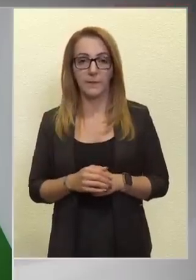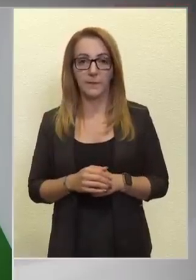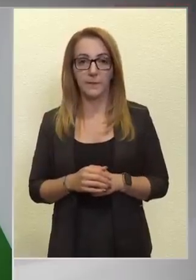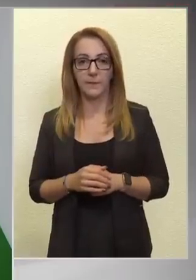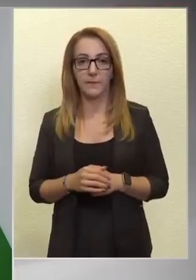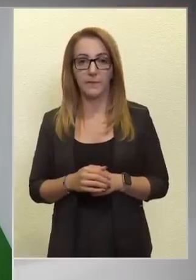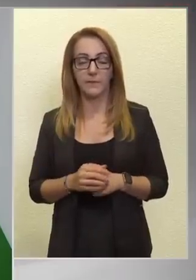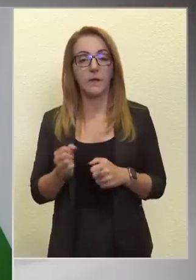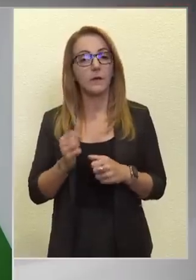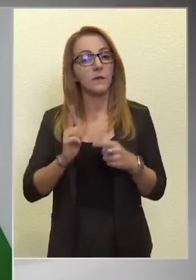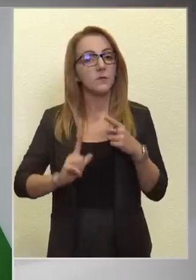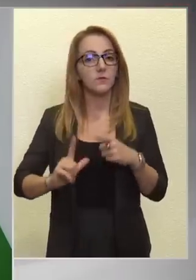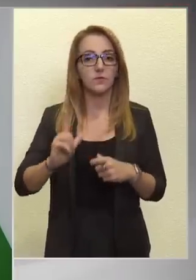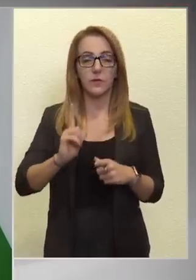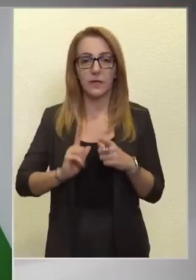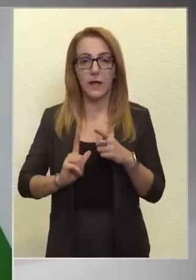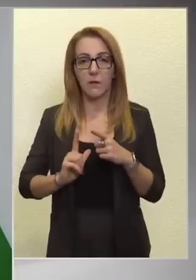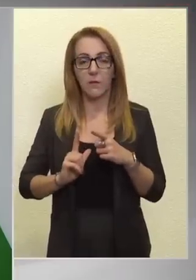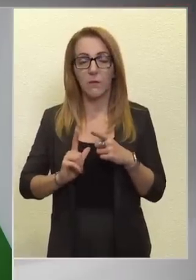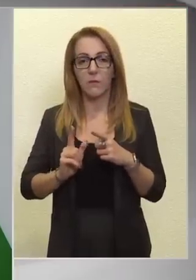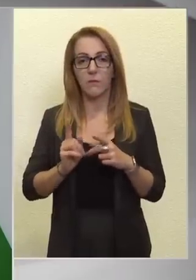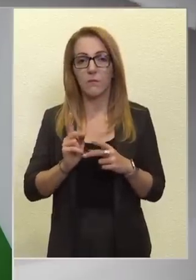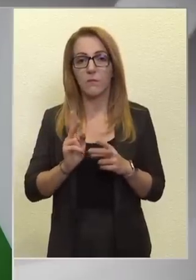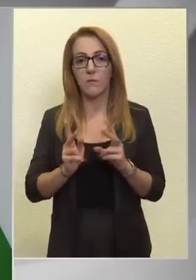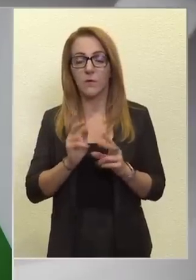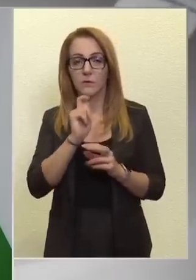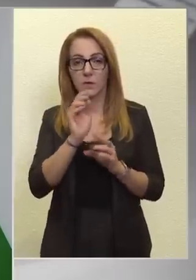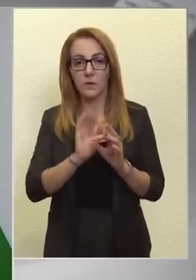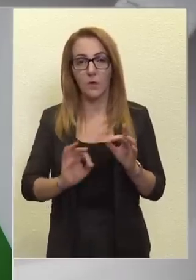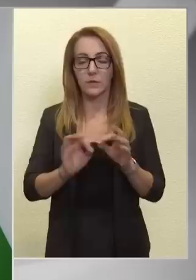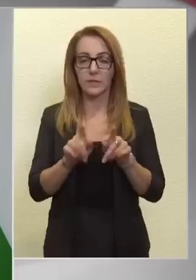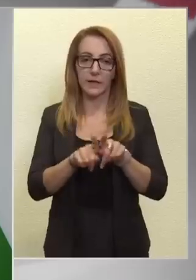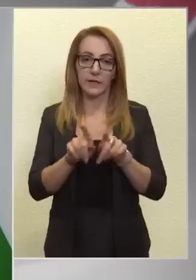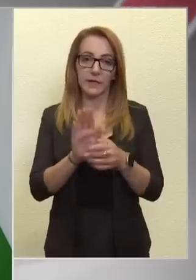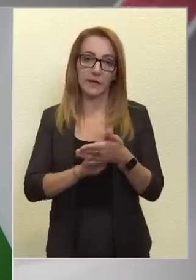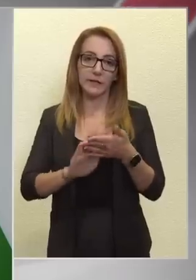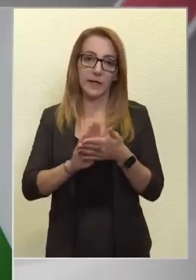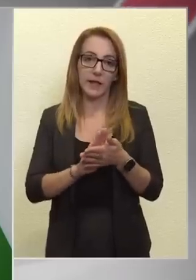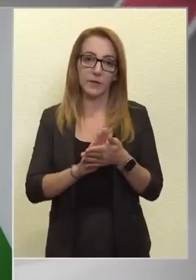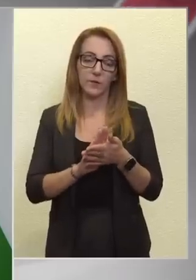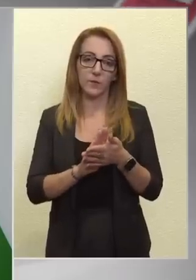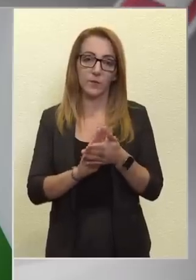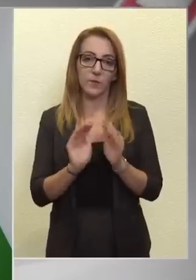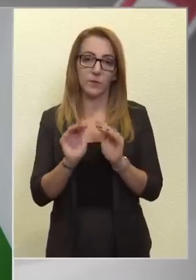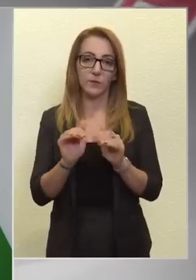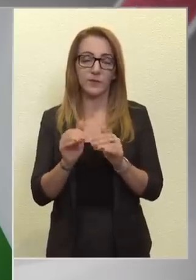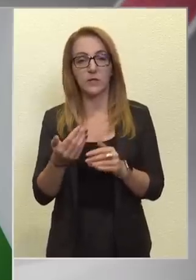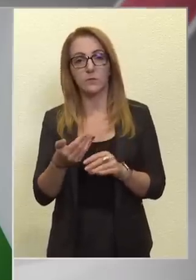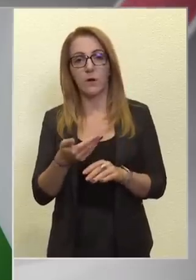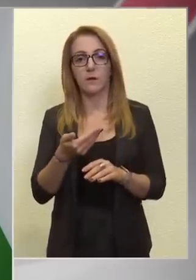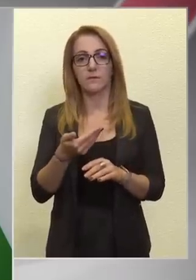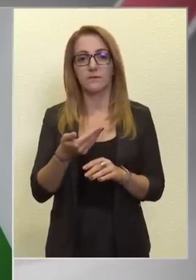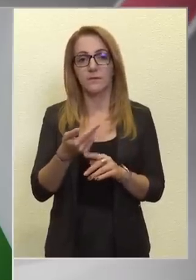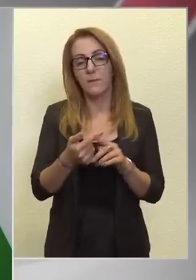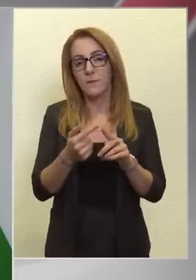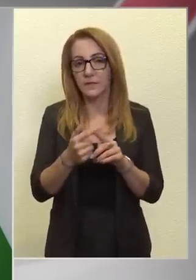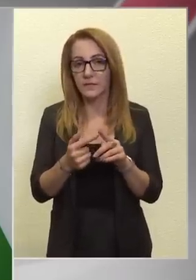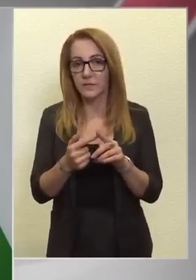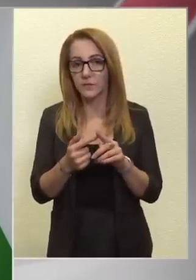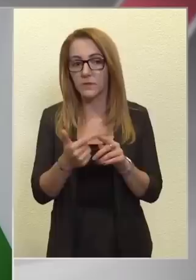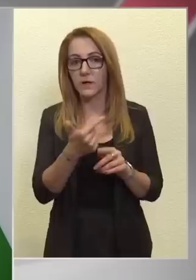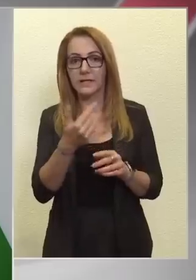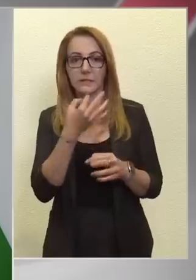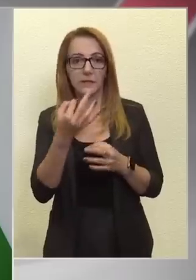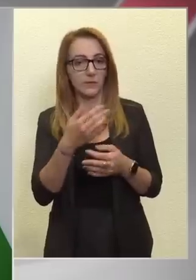Ugyan sajnálom, hogy Magyarország ilyen jelegű juttatásban nem részesül, de a kettő kérdést mégse kötném össze.